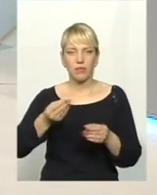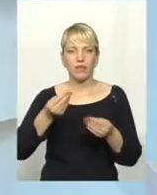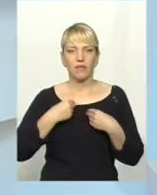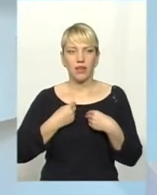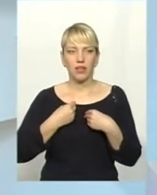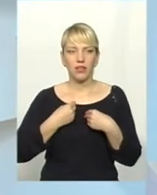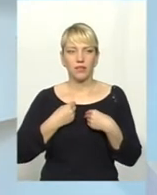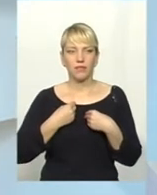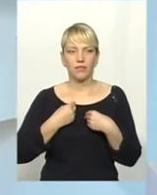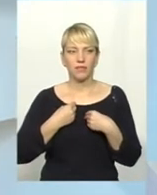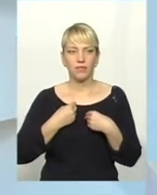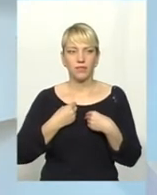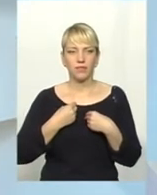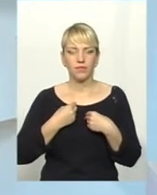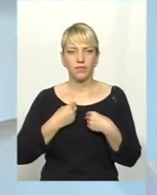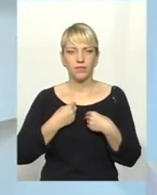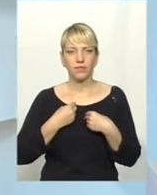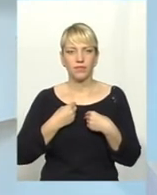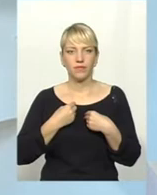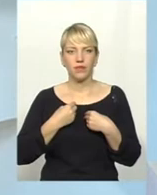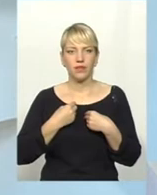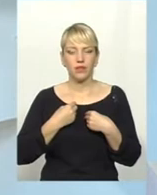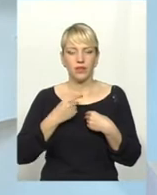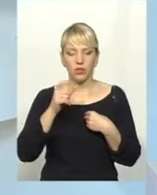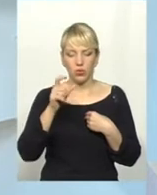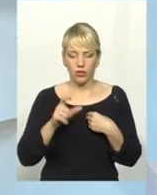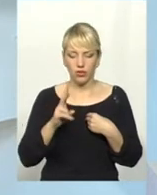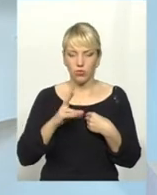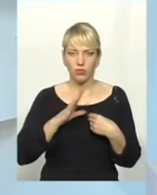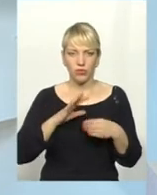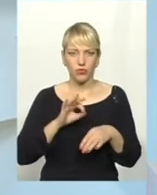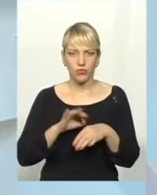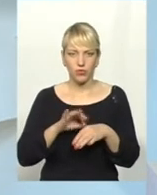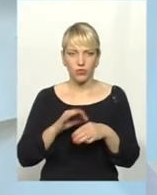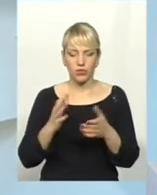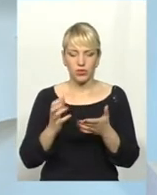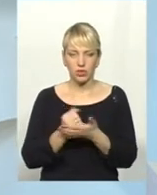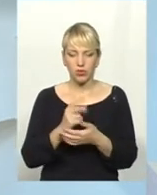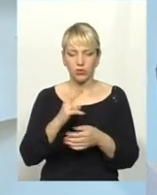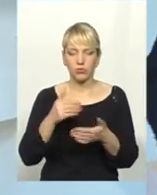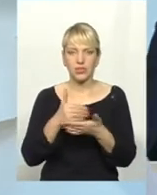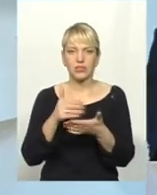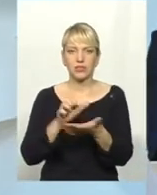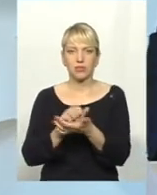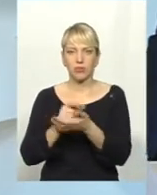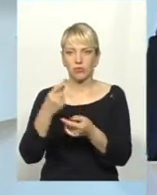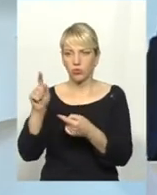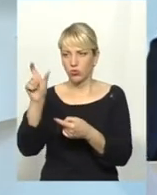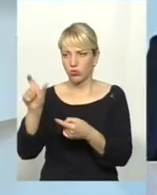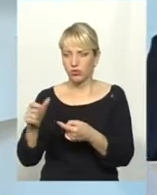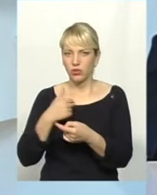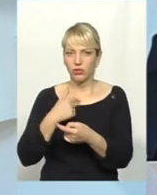сифіліс упередить. Тобто цей хворий з активним сифілісом був в статей відносинах з людиною, яку ми